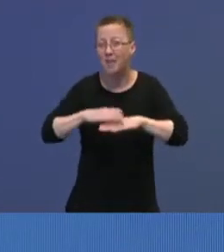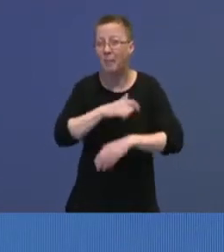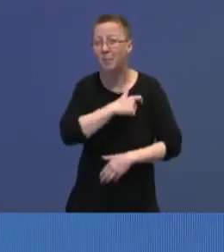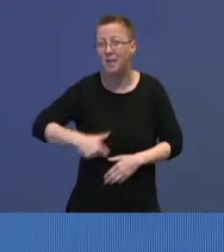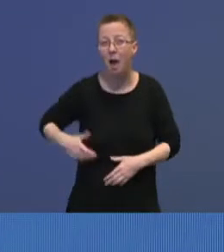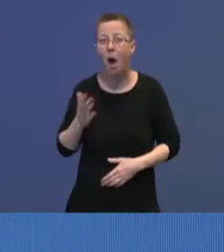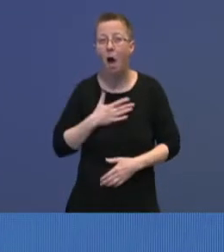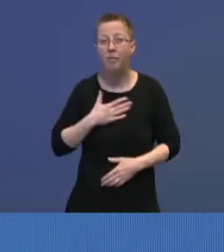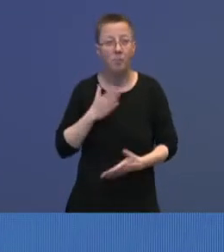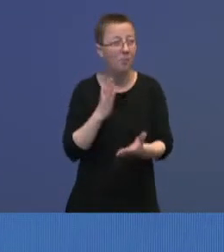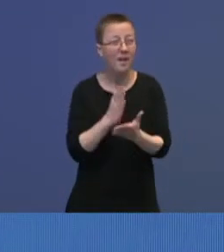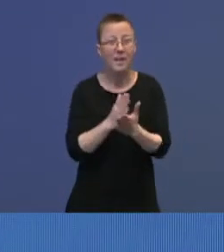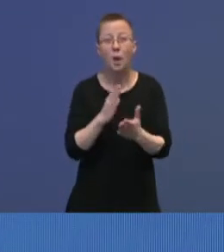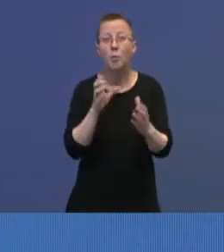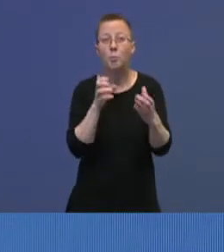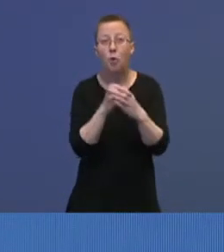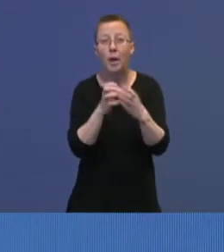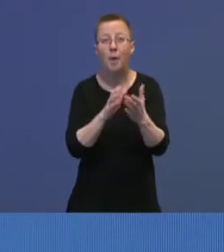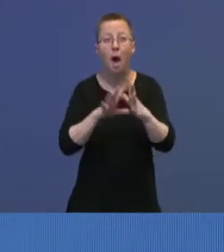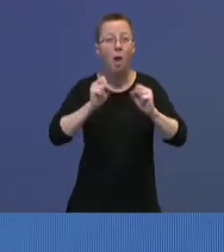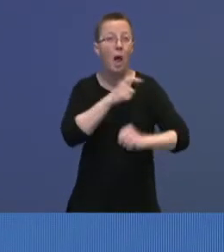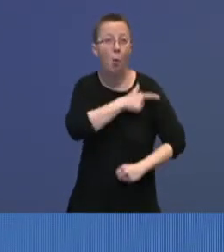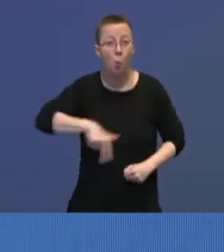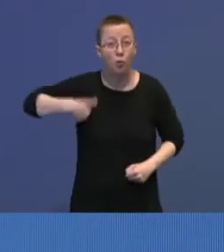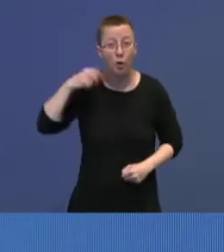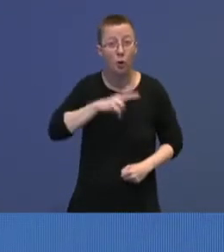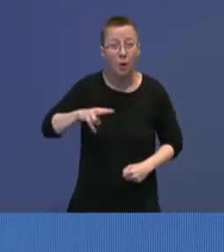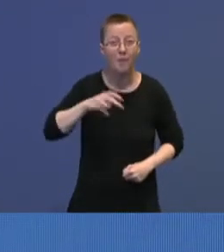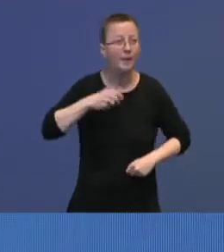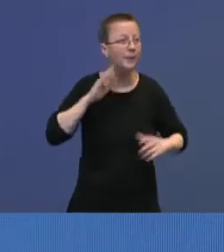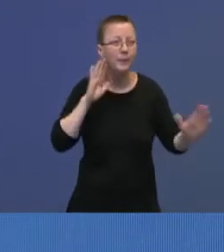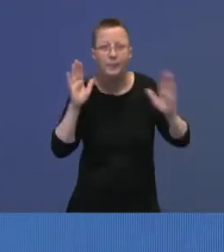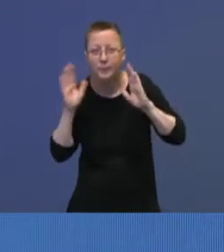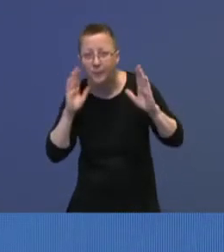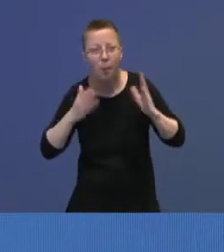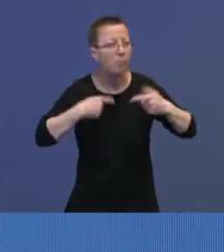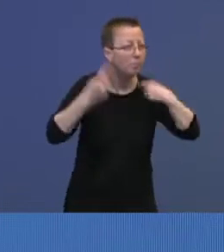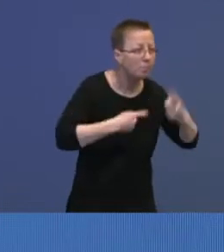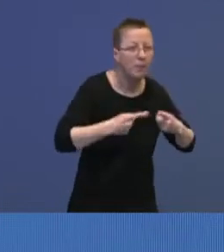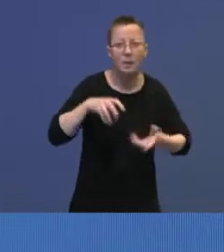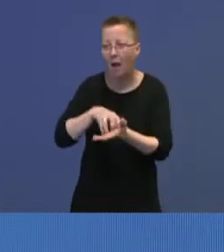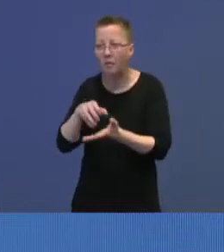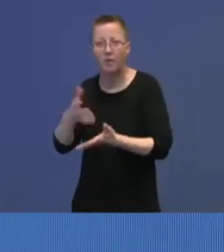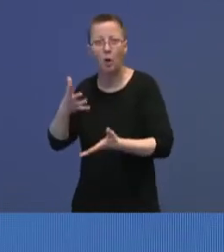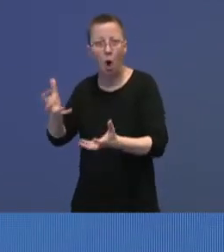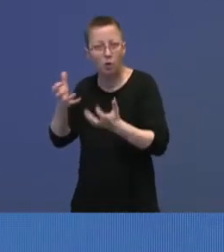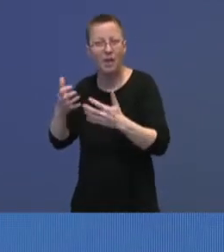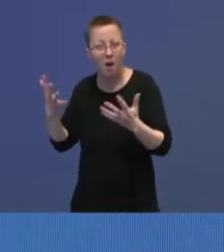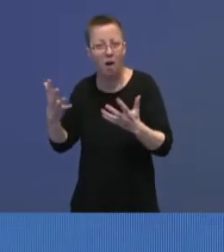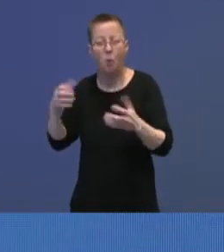ordførere. Vi har lyttet og formidlet til hva vi legger opp til fra statens side. Regjeringen har